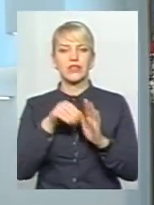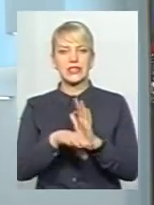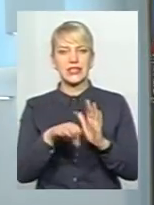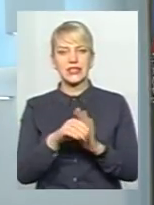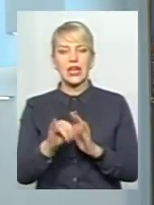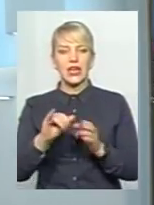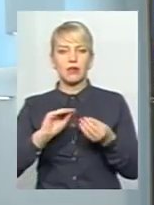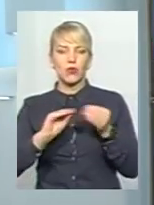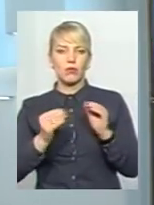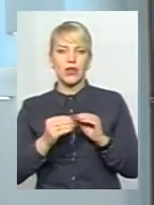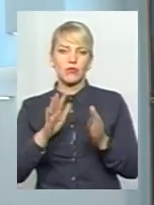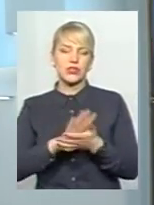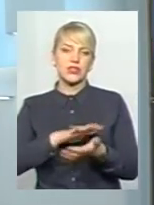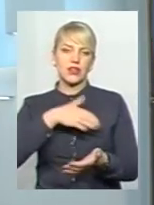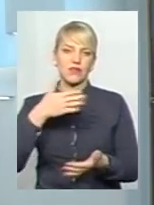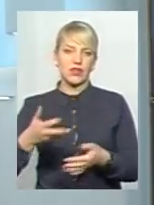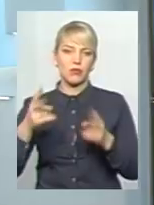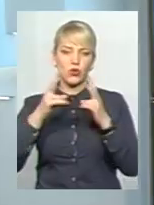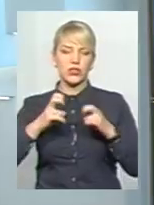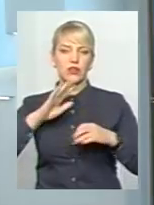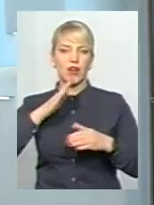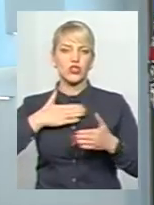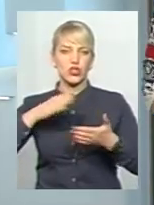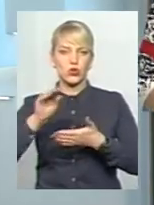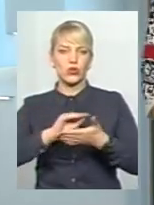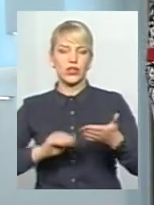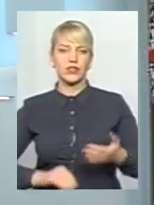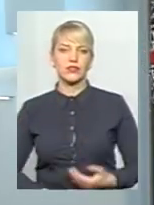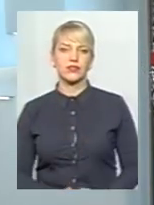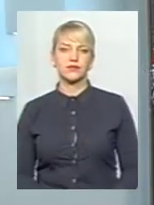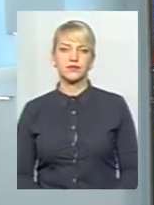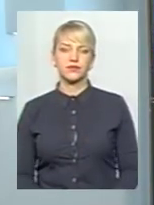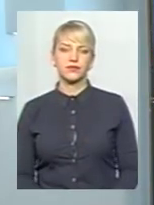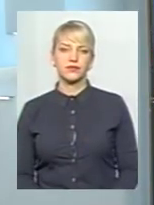і проблему зі сміттєзвалищим досліджували і наші журналісти. Давайте подивимось.